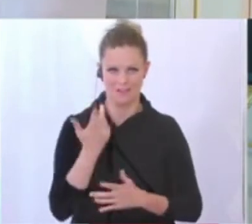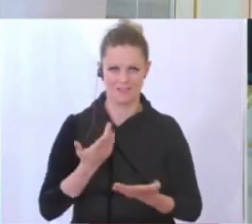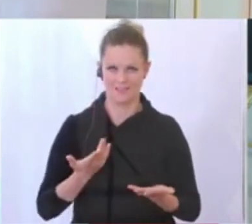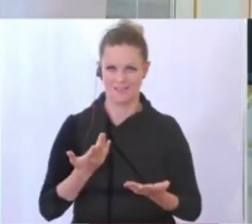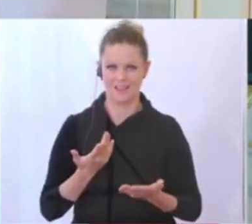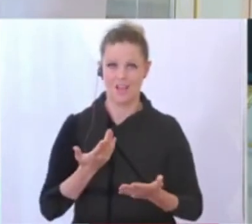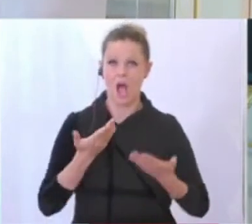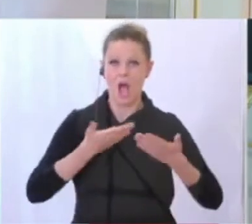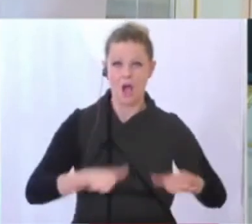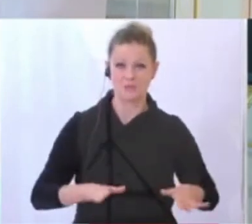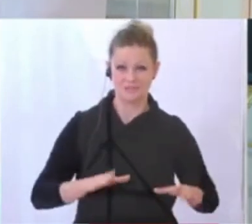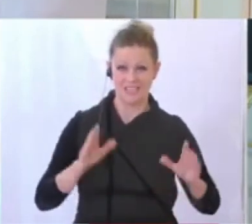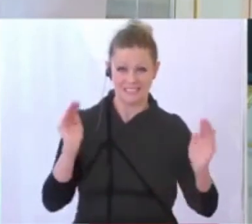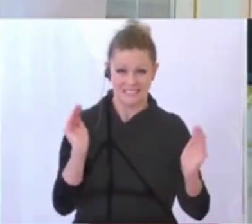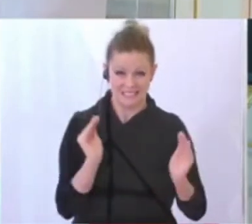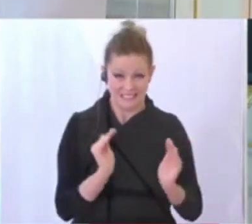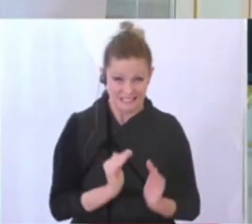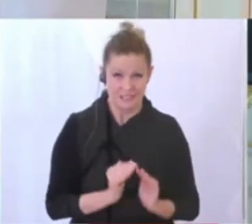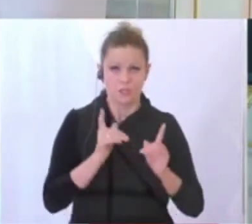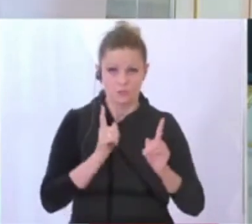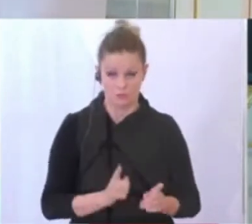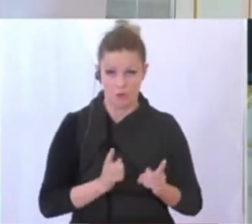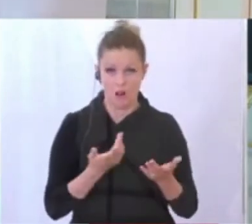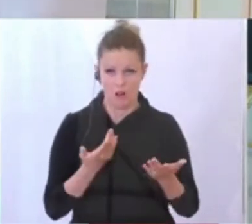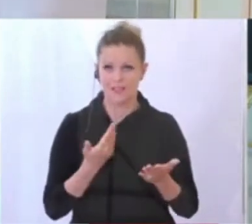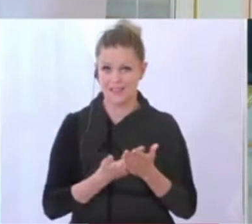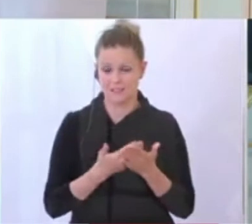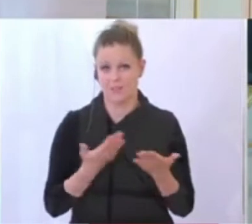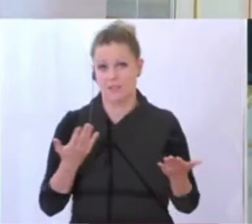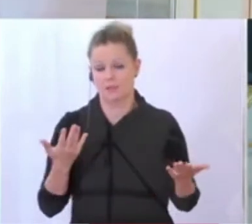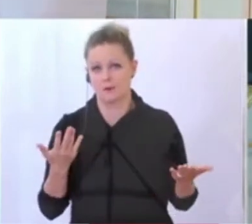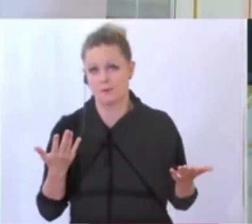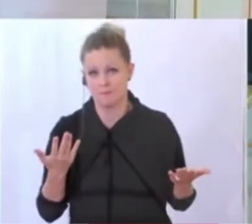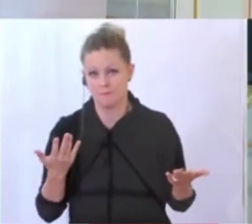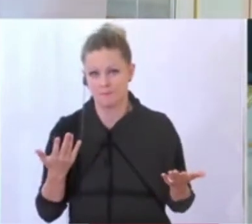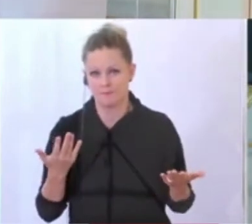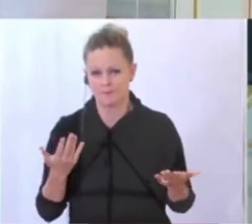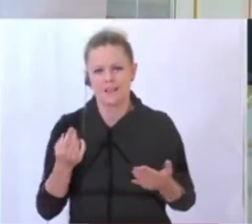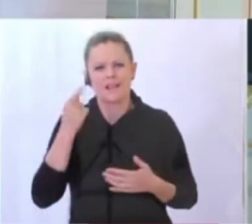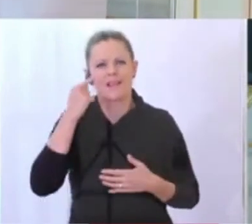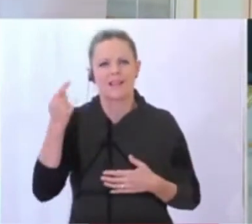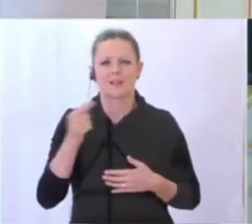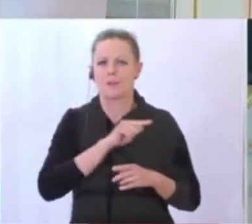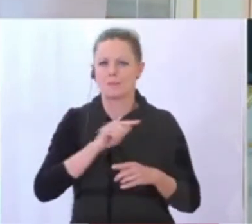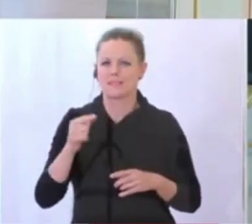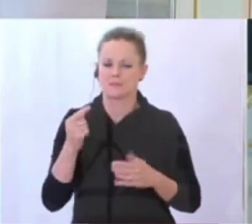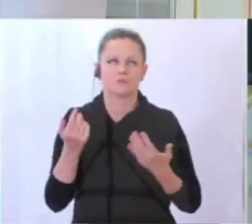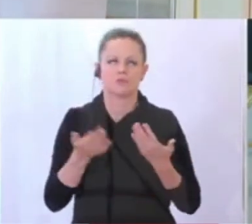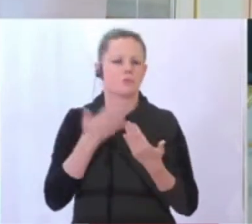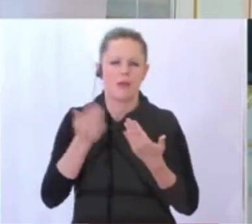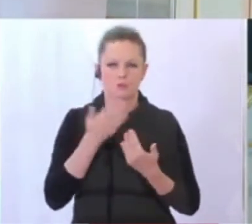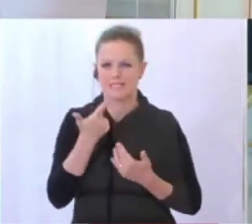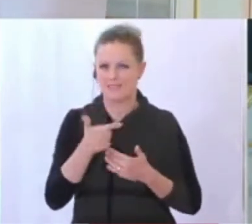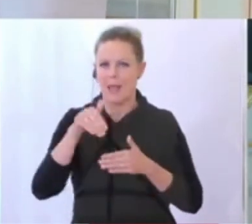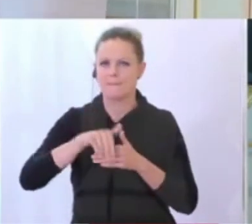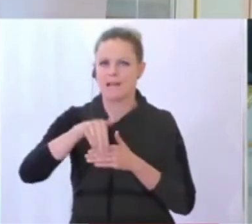Ausfall so gering wie möglich zu halten und das ist sozusagen etwas, wenn angedacht bis zu zwei Milliarden fehlen werden und